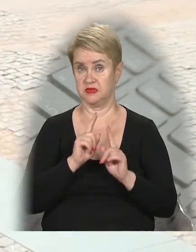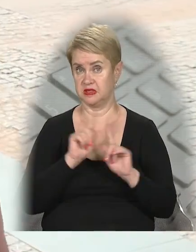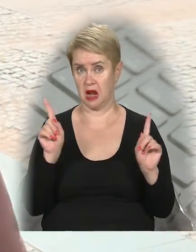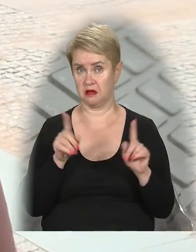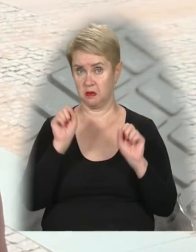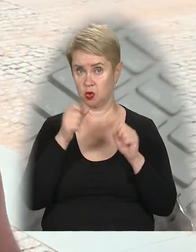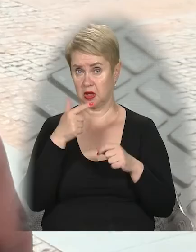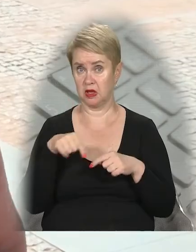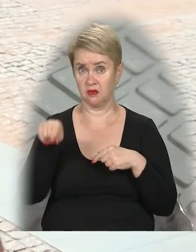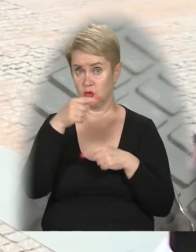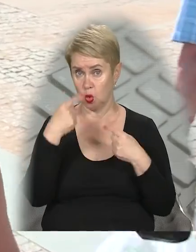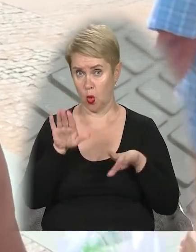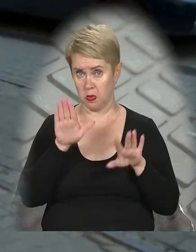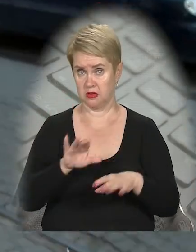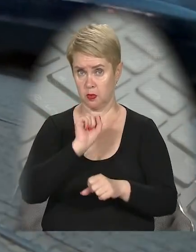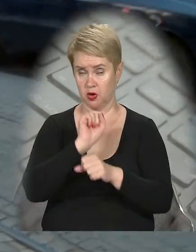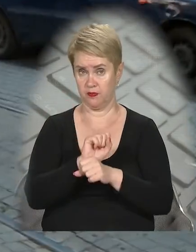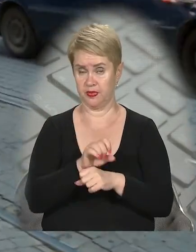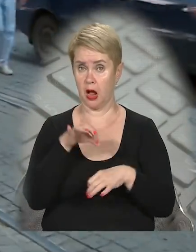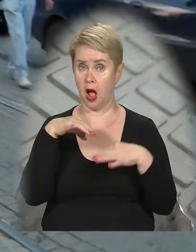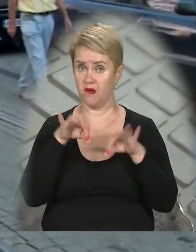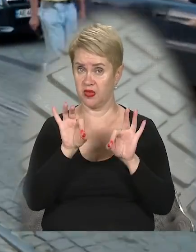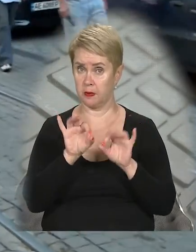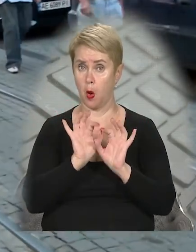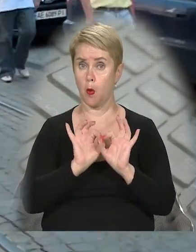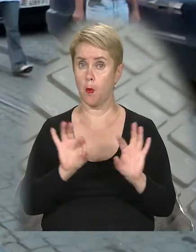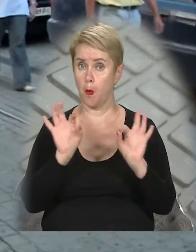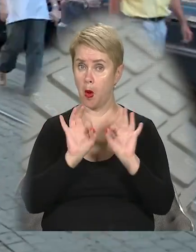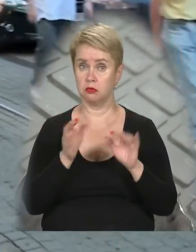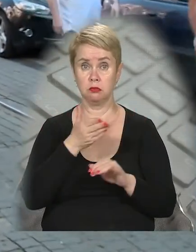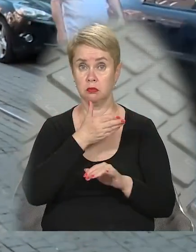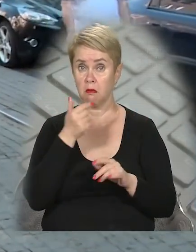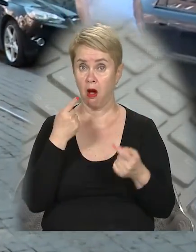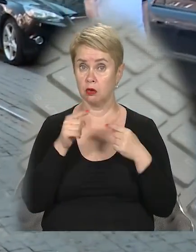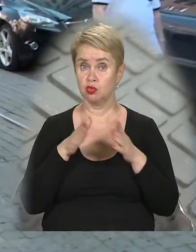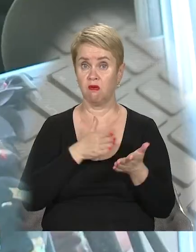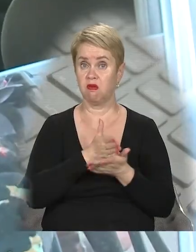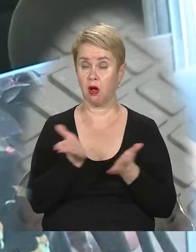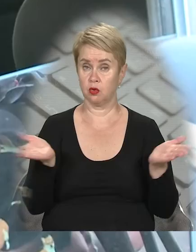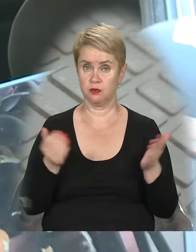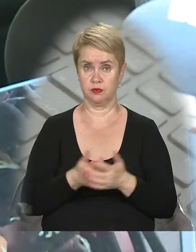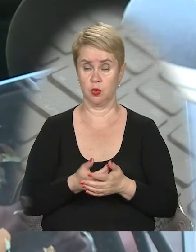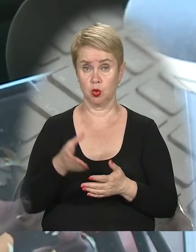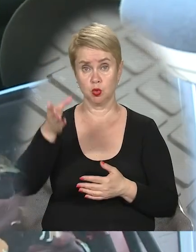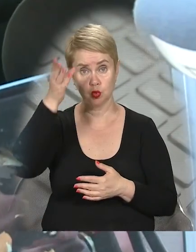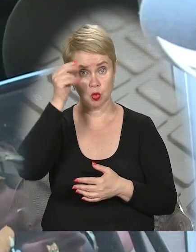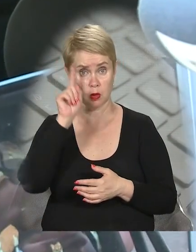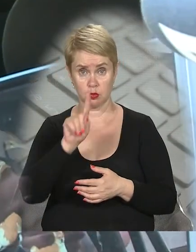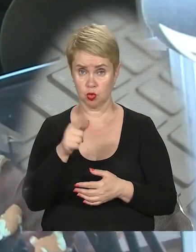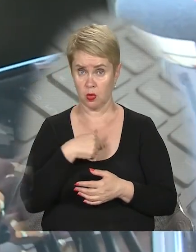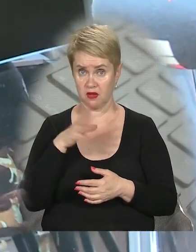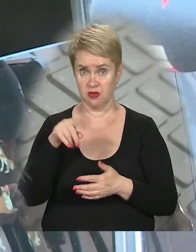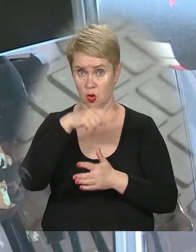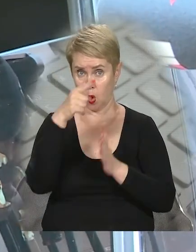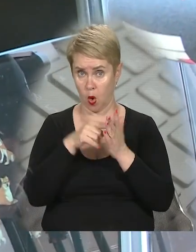Мені здається, можна десь другое місце знайти. Автомобілісти ж пояснюють – не мають іншого виходу. З учетом того, що у нас весь